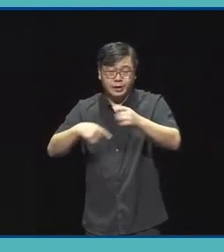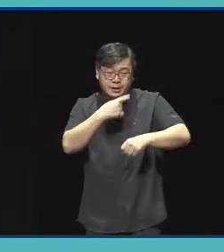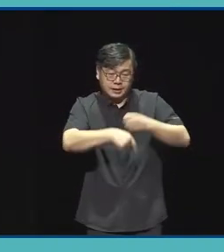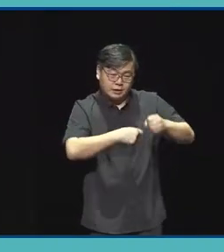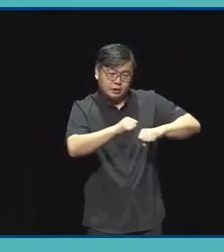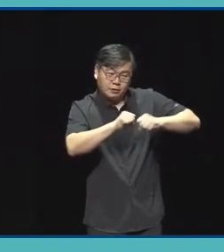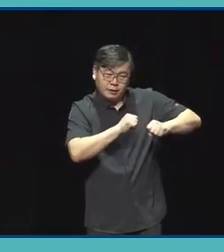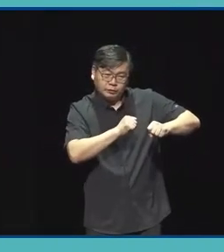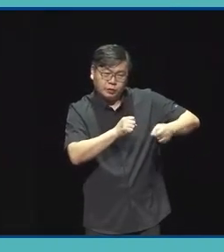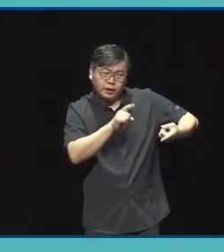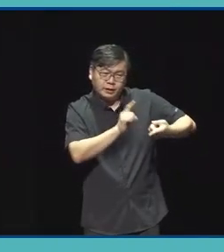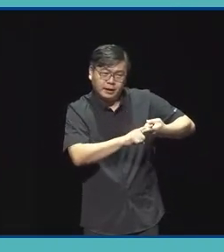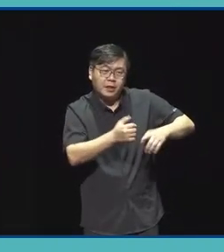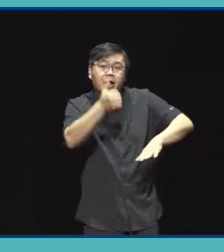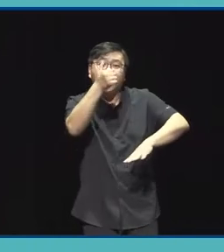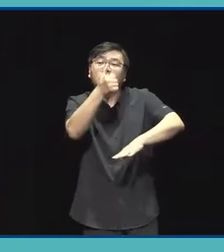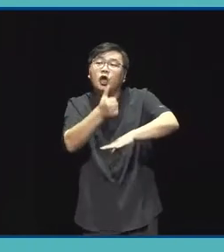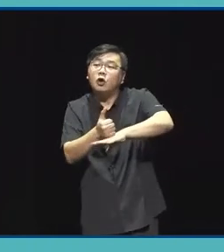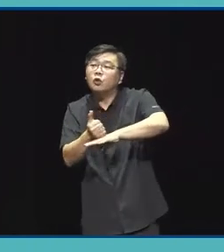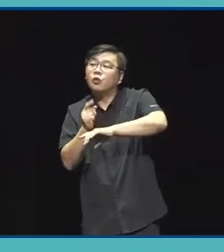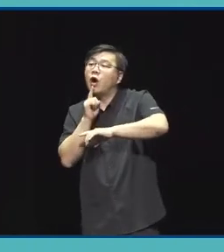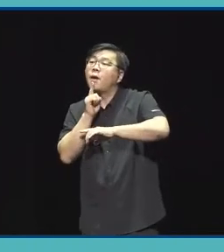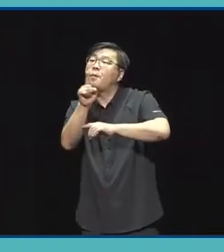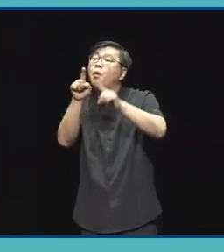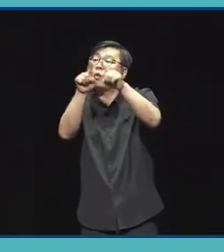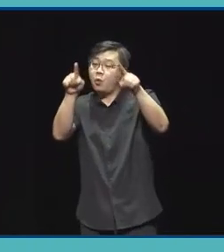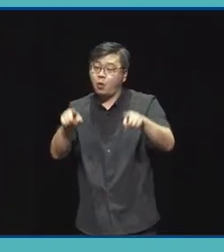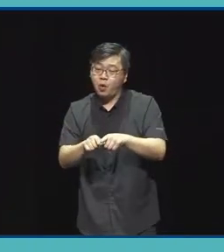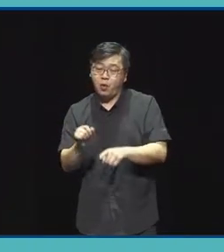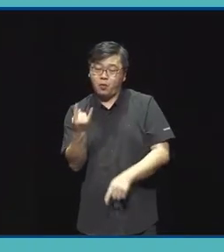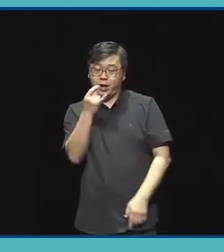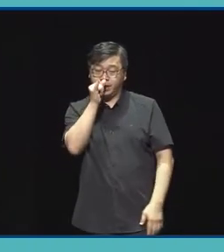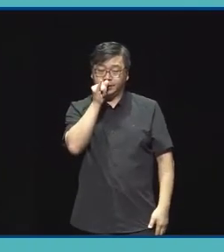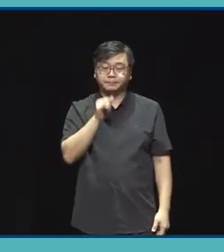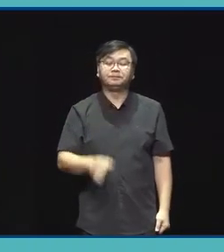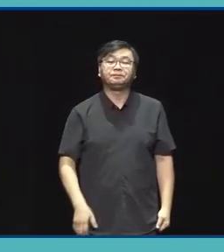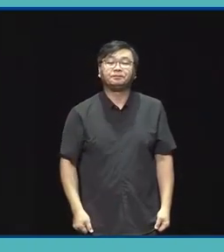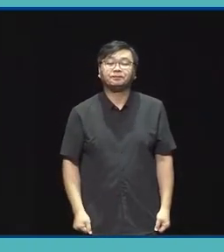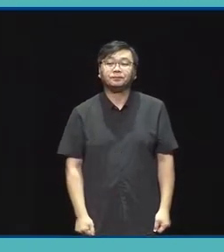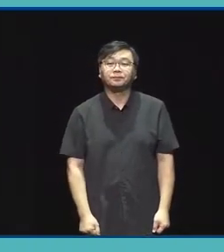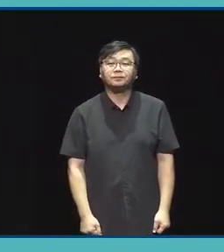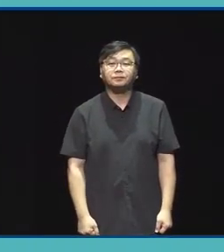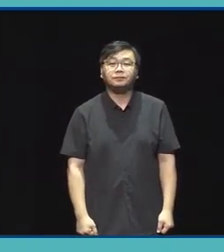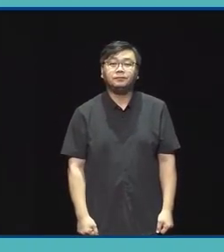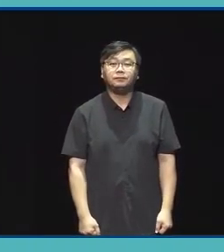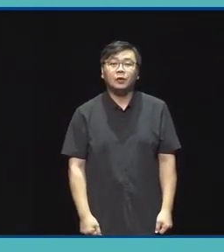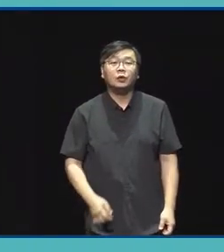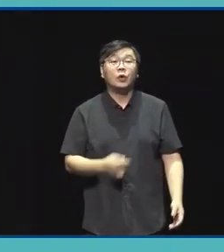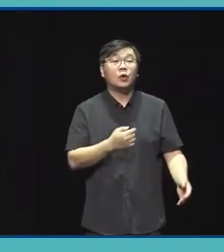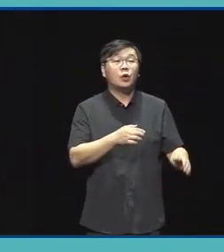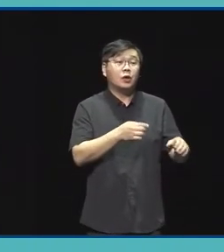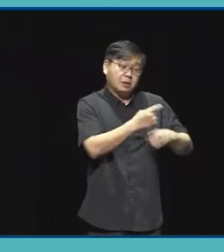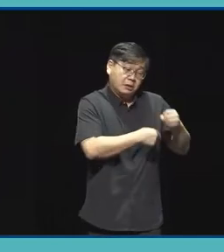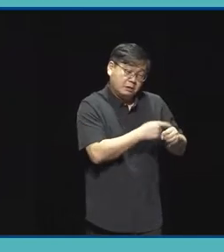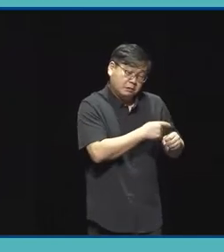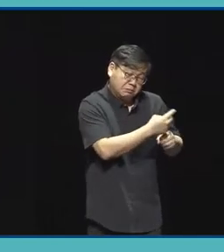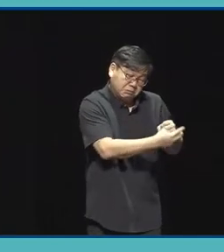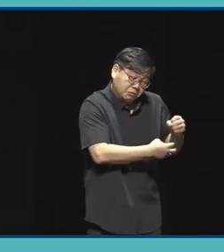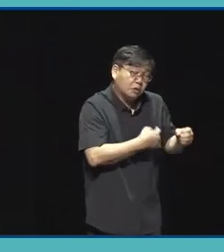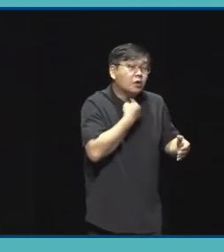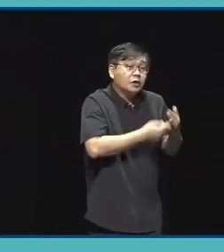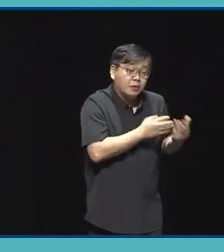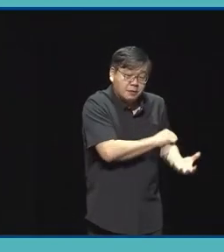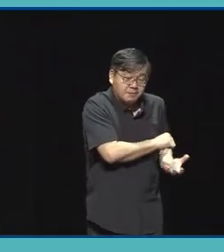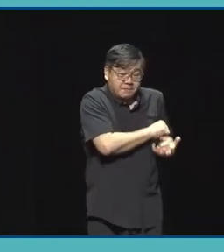예정되어 있으니 그 부분도 관심을 가져주시면 좋을 것 같습니다 그리고 이러한 저희 경험을 바탕으로 올해는 정시